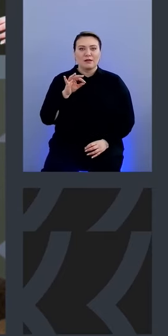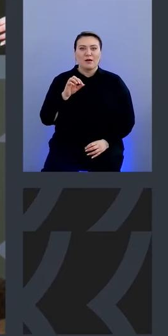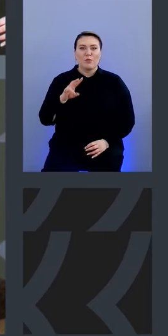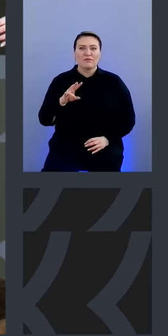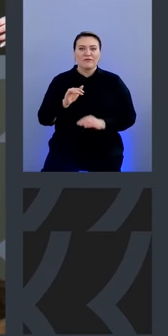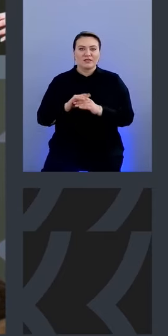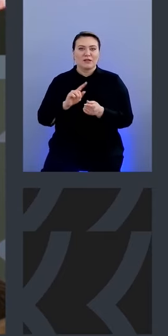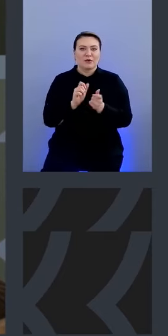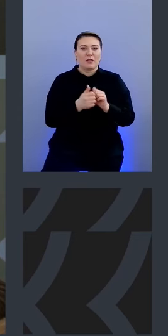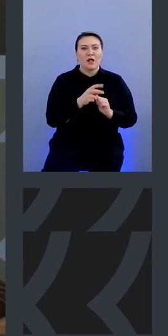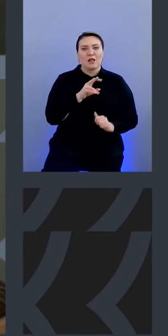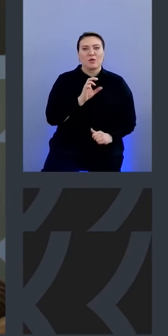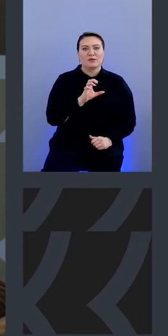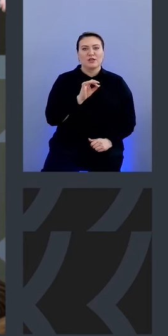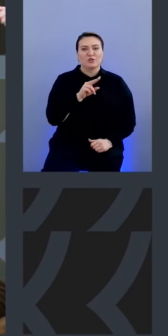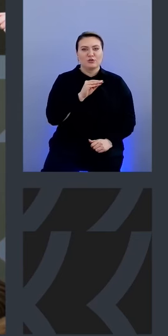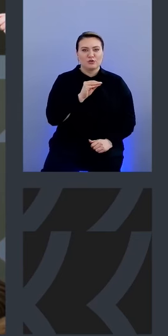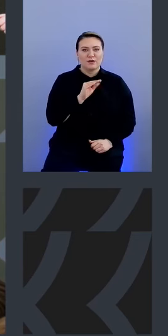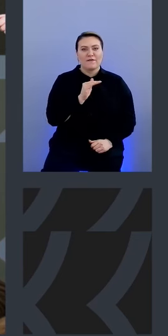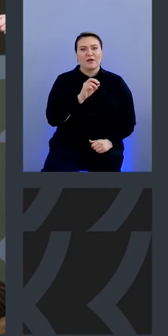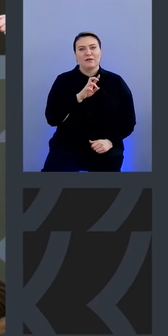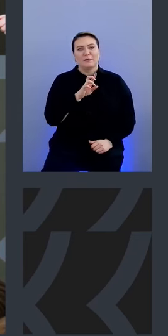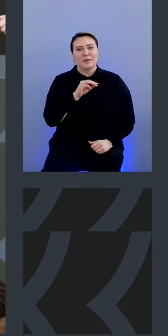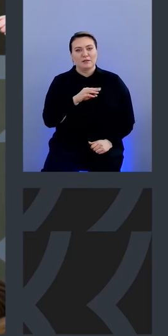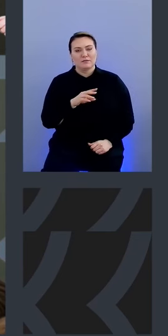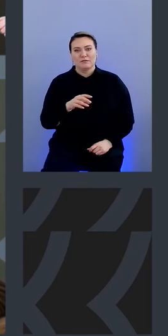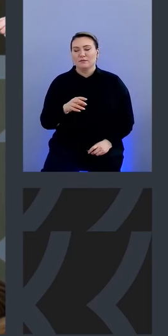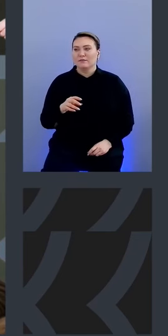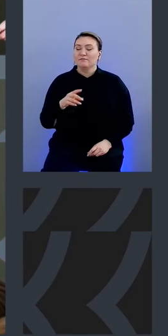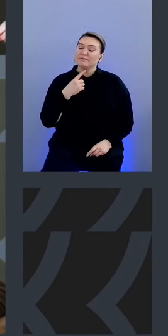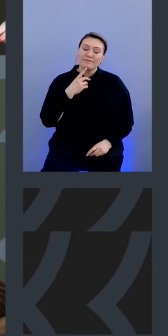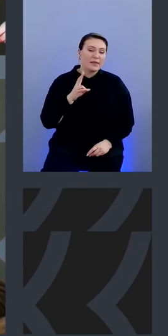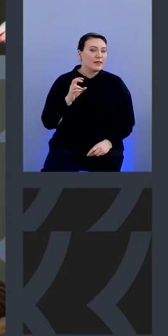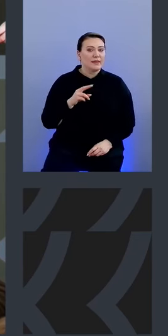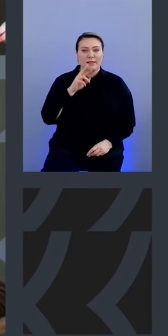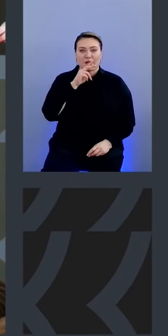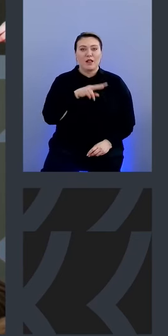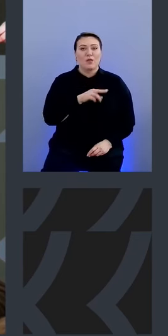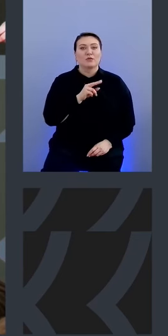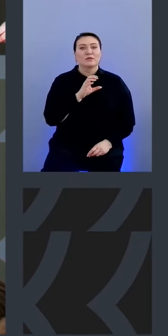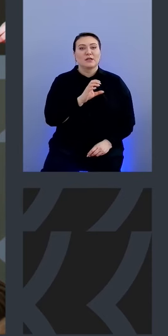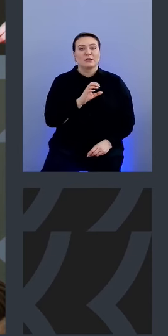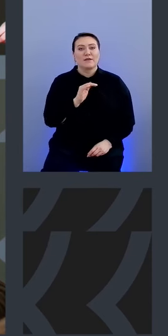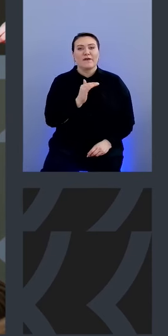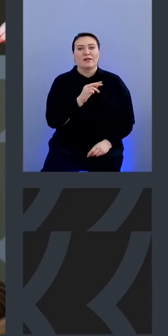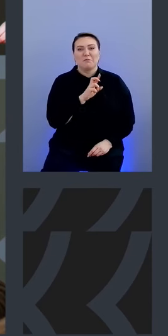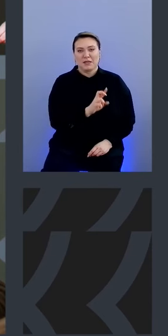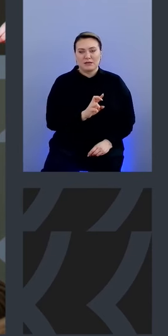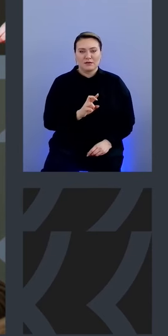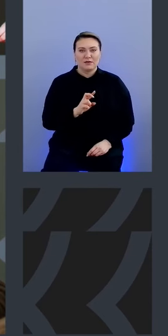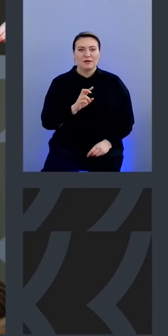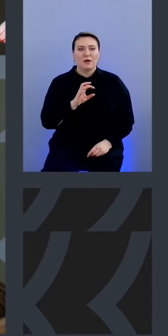заменяет локстэш файл бит нет неправильно локстэш файл бит он